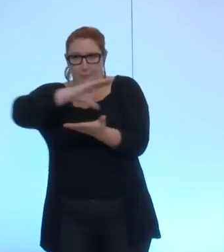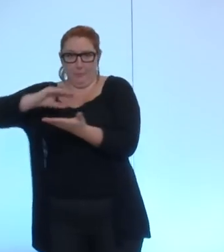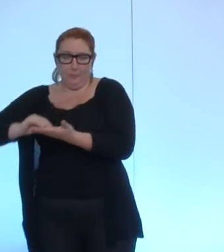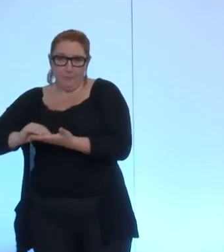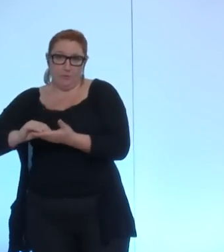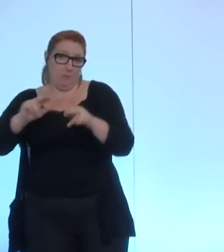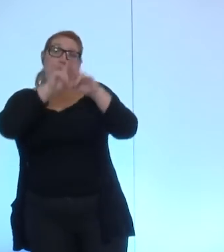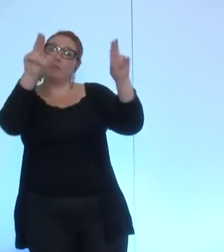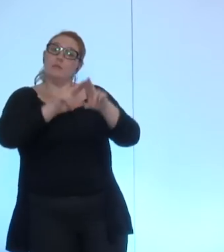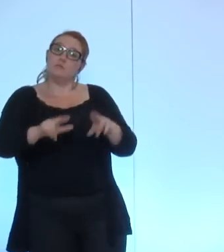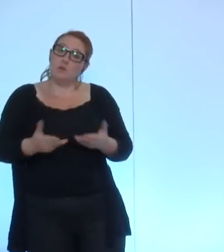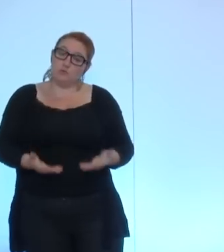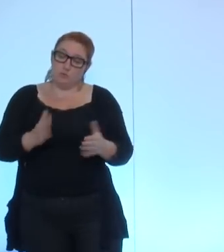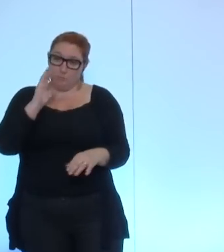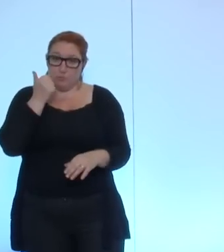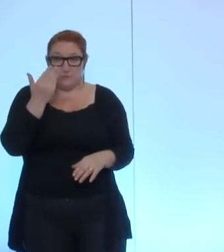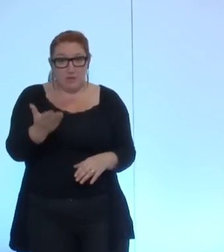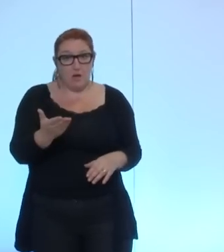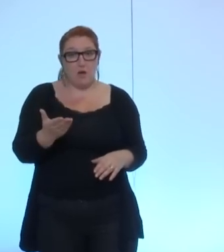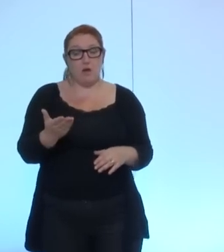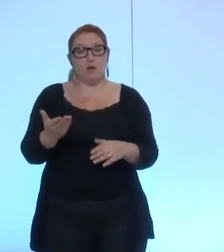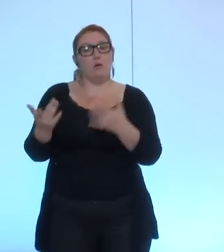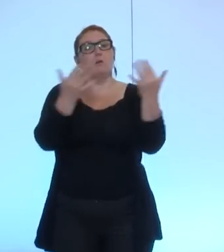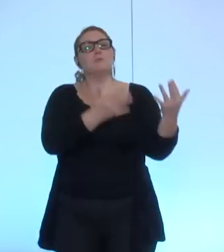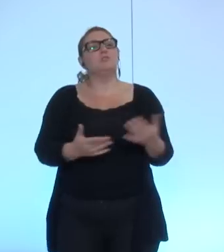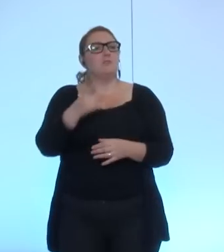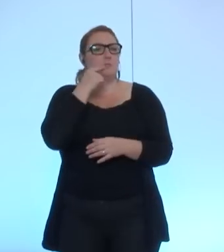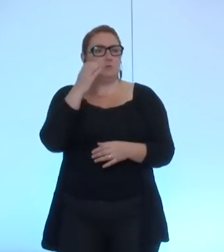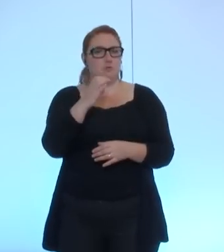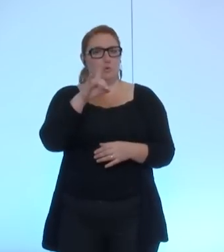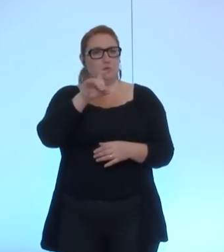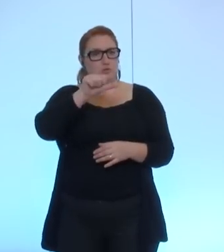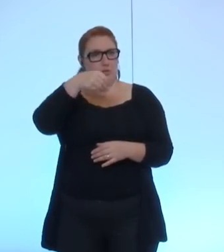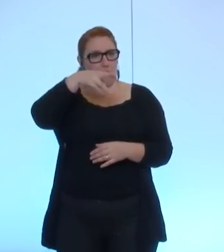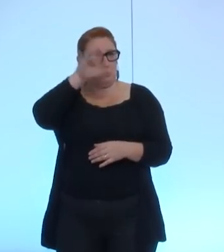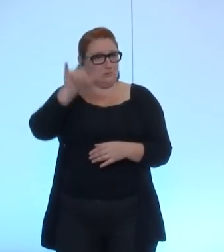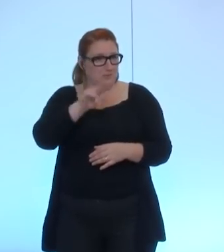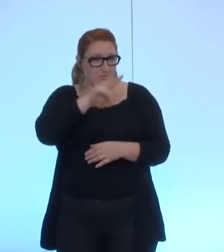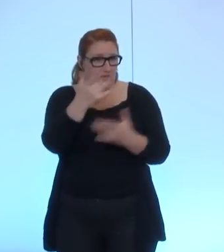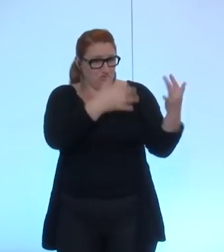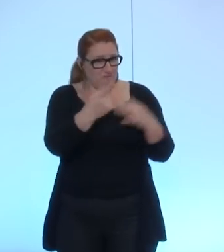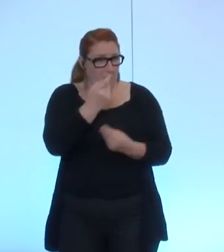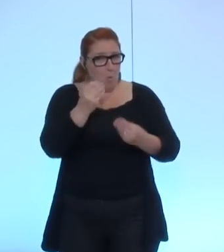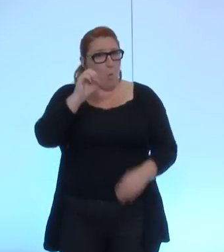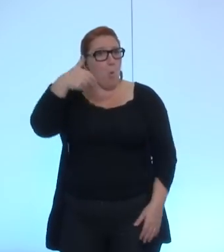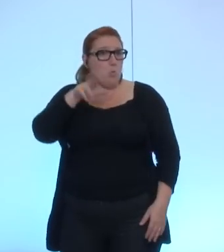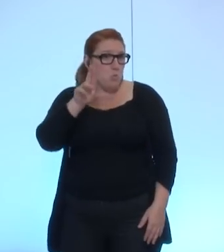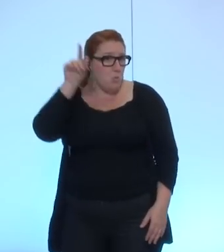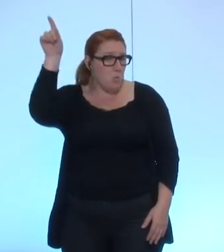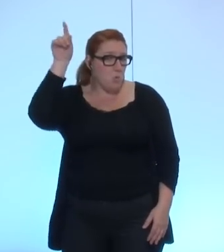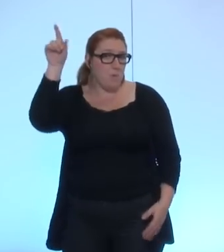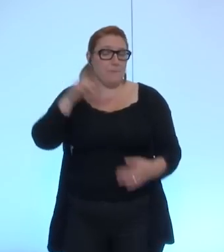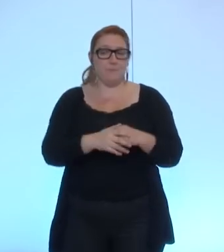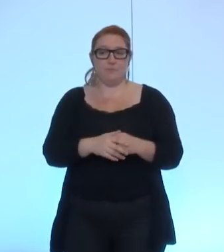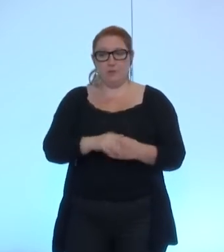'hui internationale c'est pour cela que nous avons repris d'ailleurs dans nos chiffres monsieur Chamussy les chiffres de l'ONU et cela